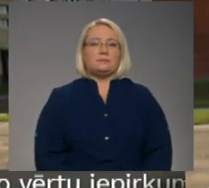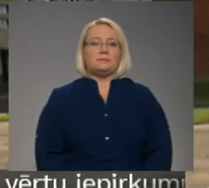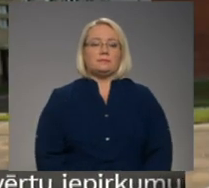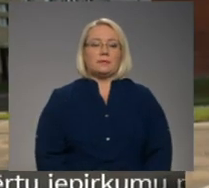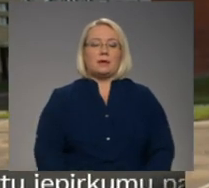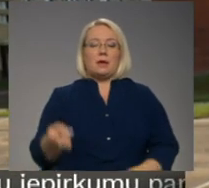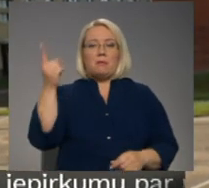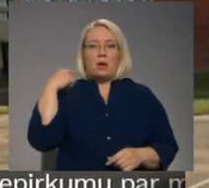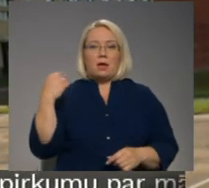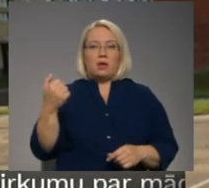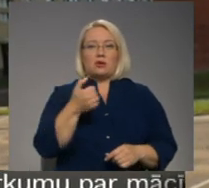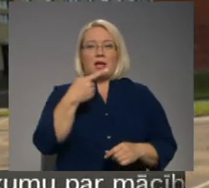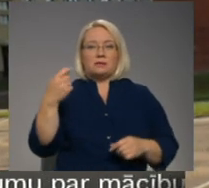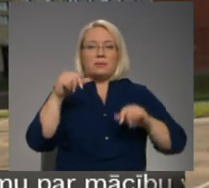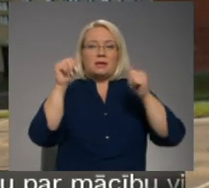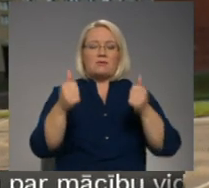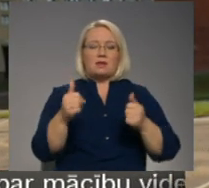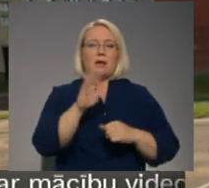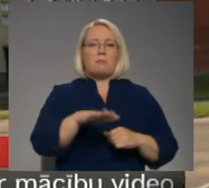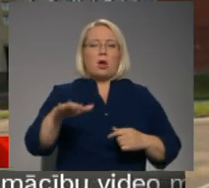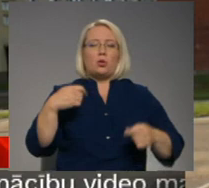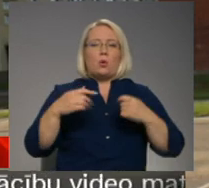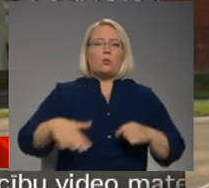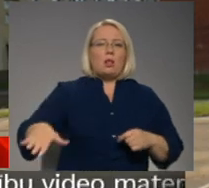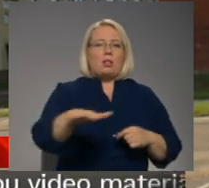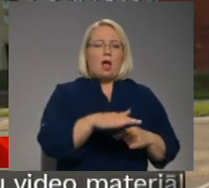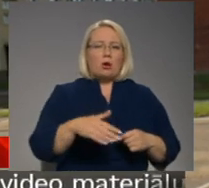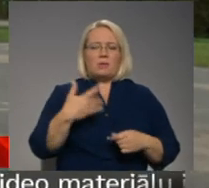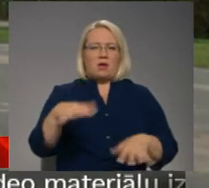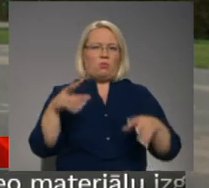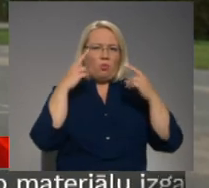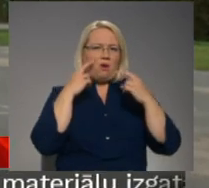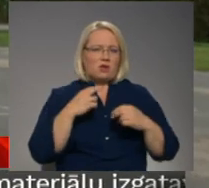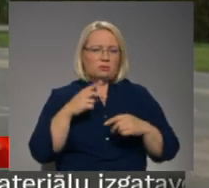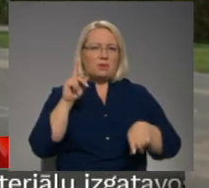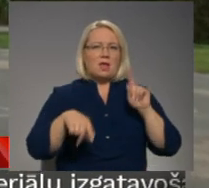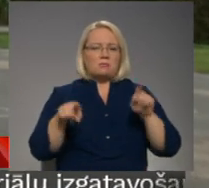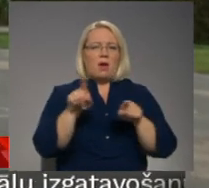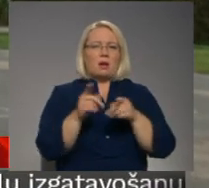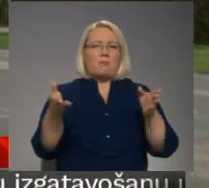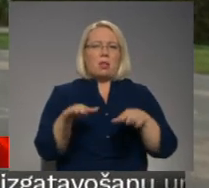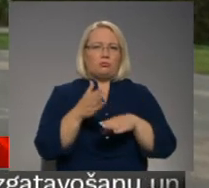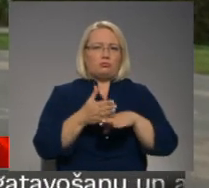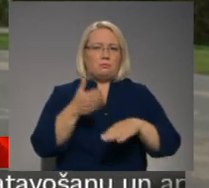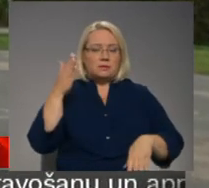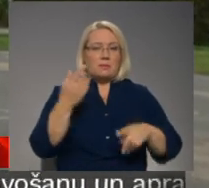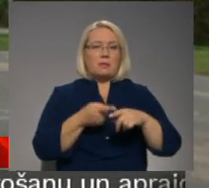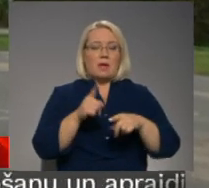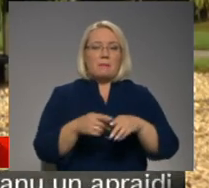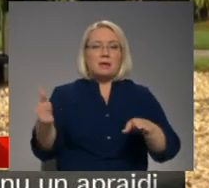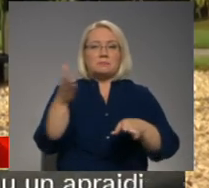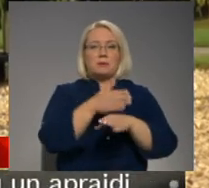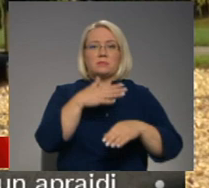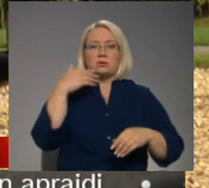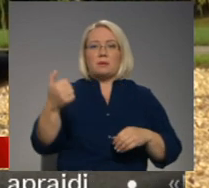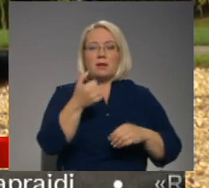Pagājušajā gadsimtā izveidotie bērnu rotaļu laukumi ir nevien morāli novicojuši, bet dažkārt arī kļuvuši bīstami. Tāpēc pirms vairākiem